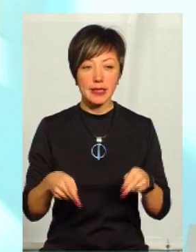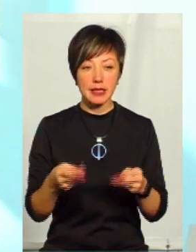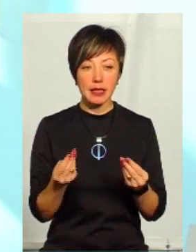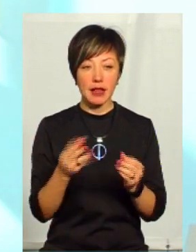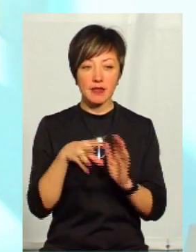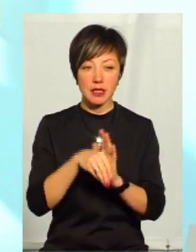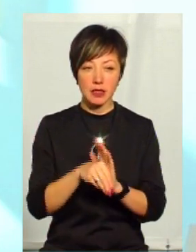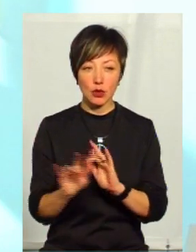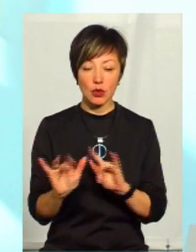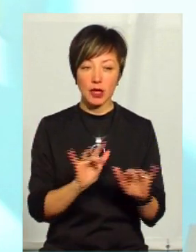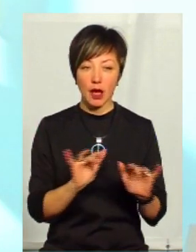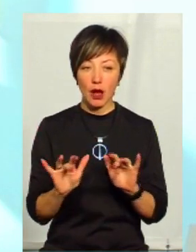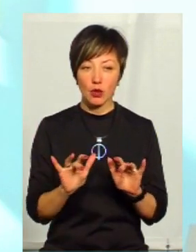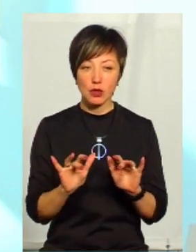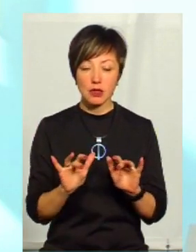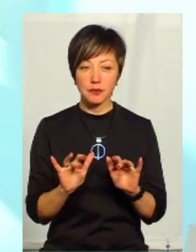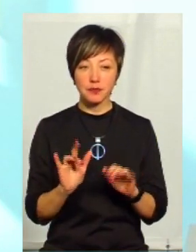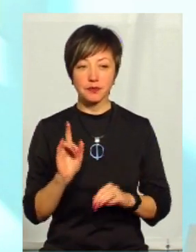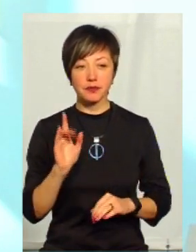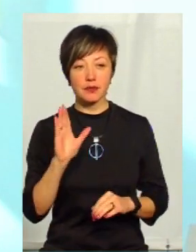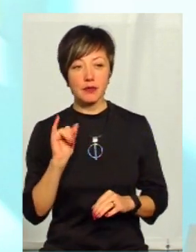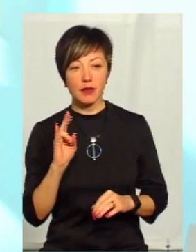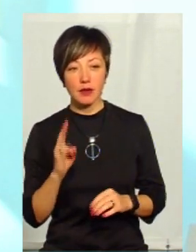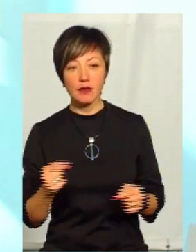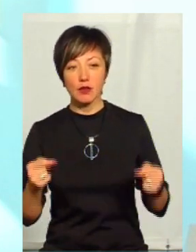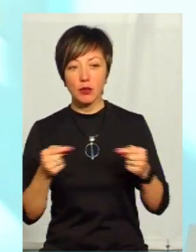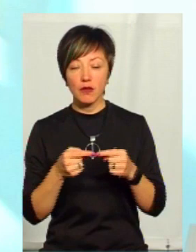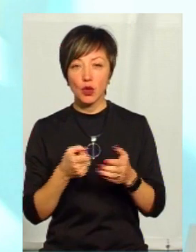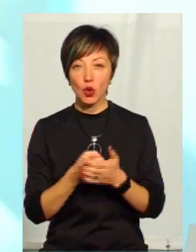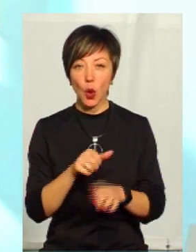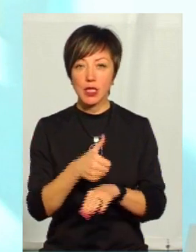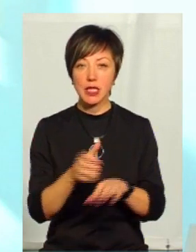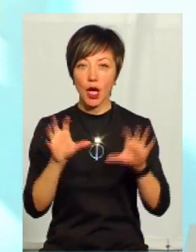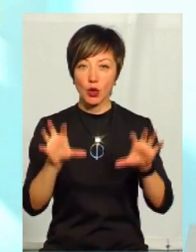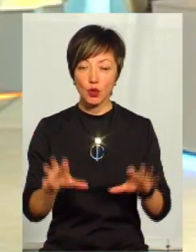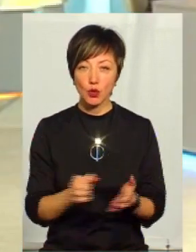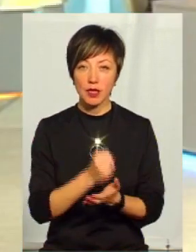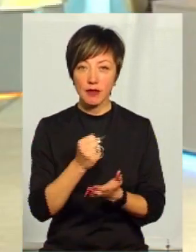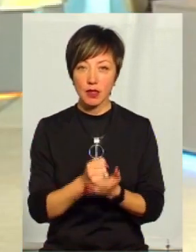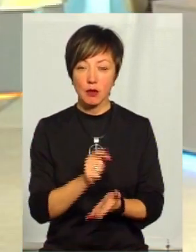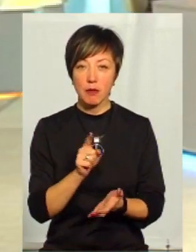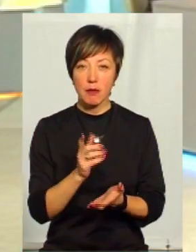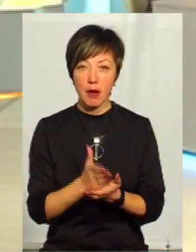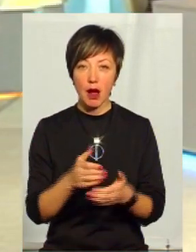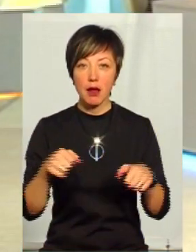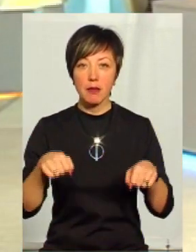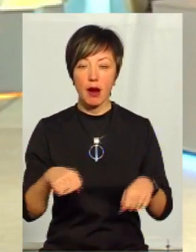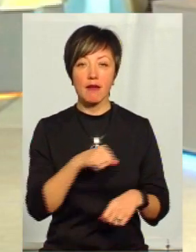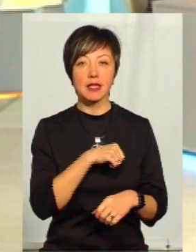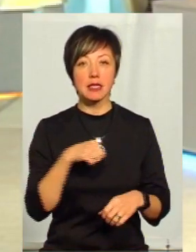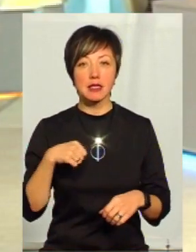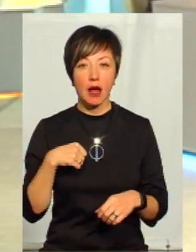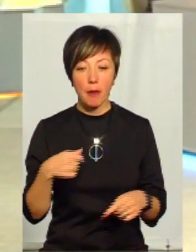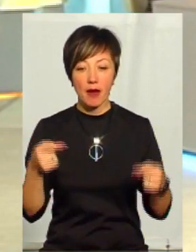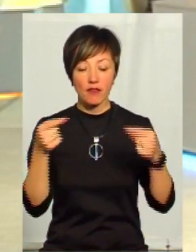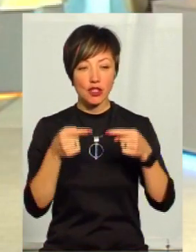інвестиційної діяльності. Він, відповідно до статуту, який вже затверджений, має право сам визначати,